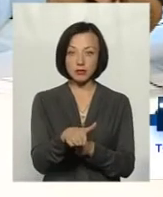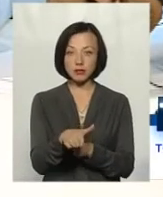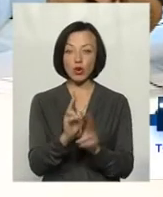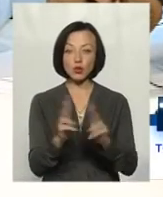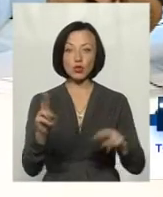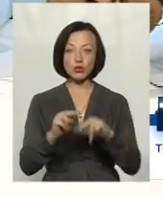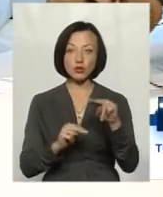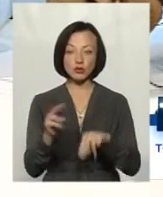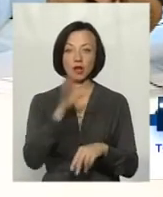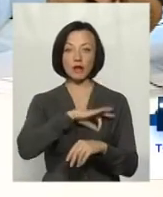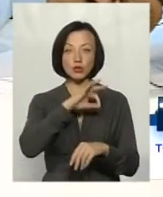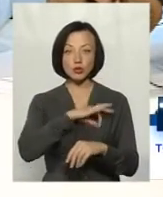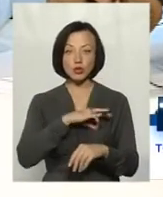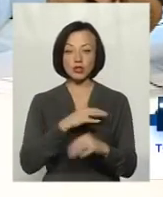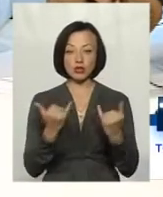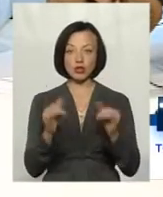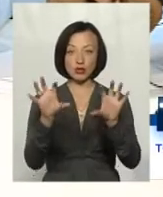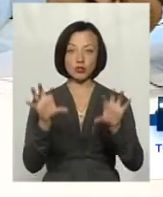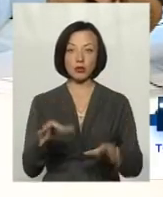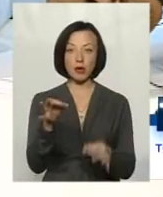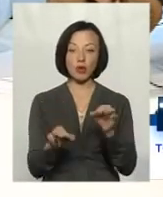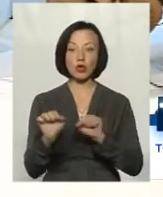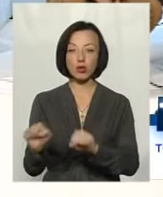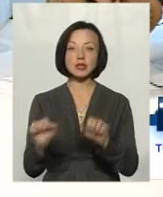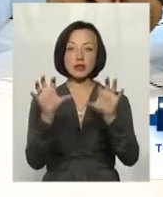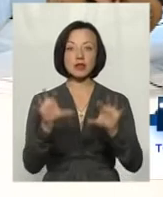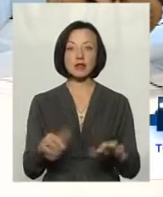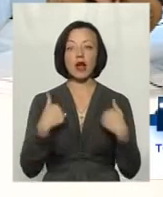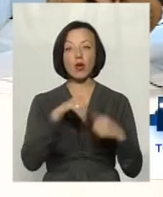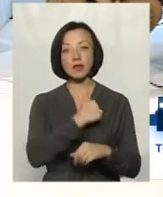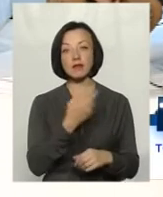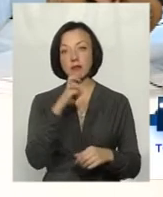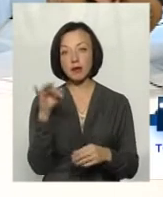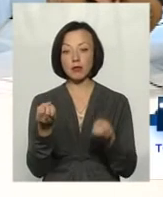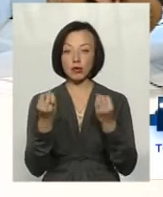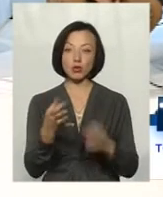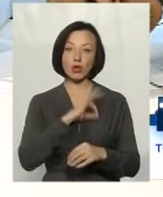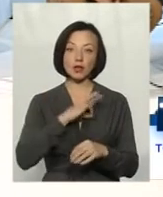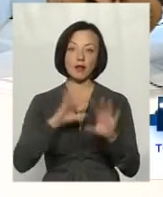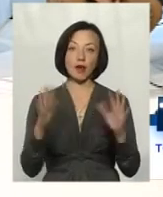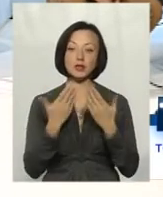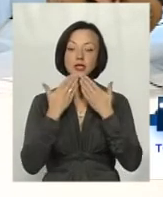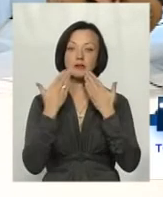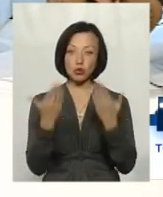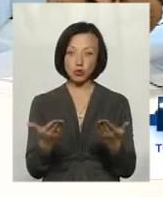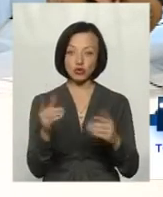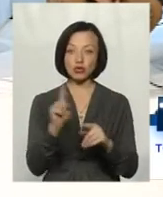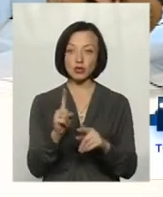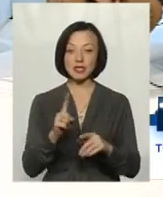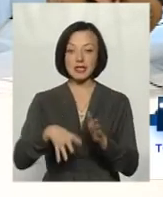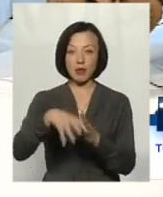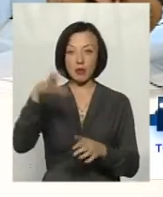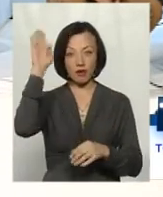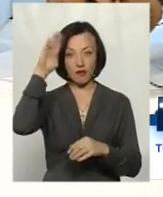хто їх будують, ті, хто експлуатують, чинно природохоронного законодавства. Я хотів би, просто користуючись нагодою, звернути, що забір